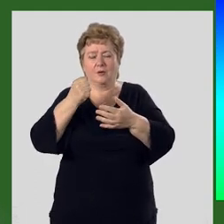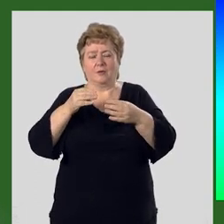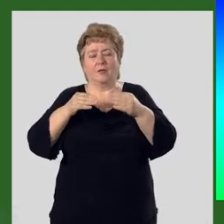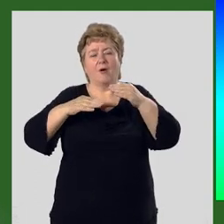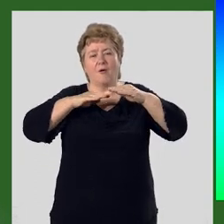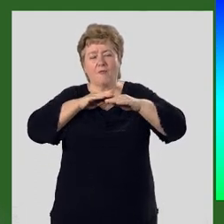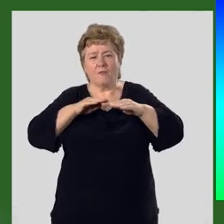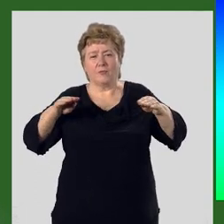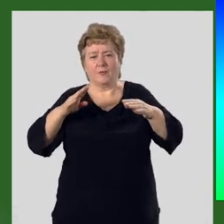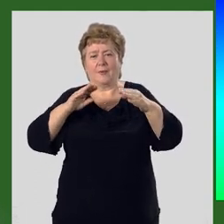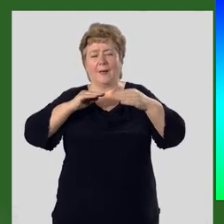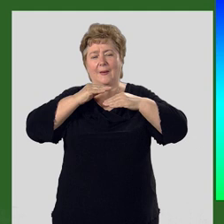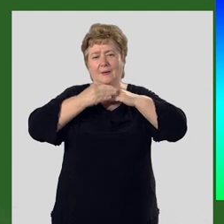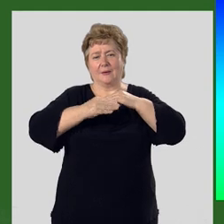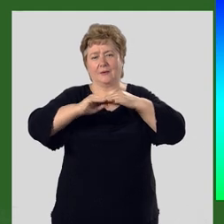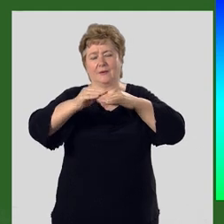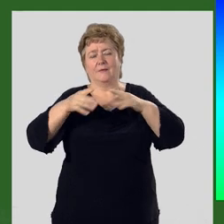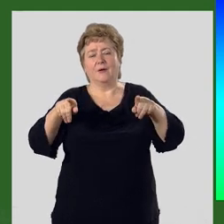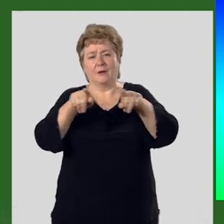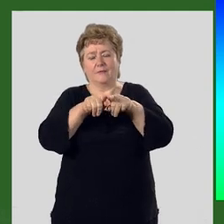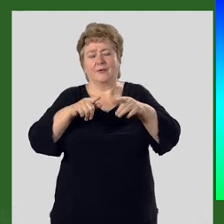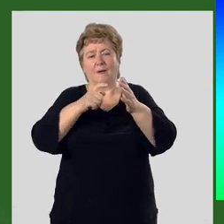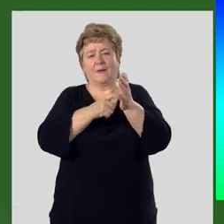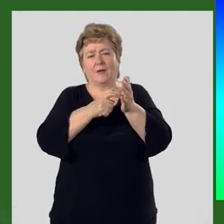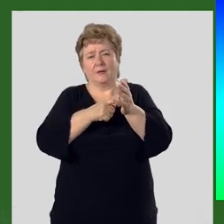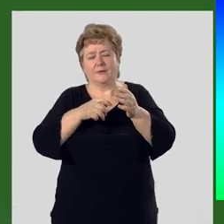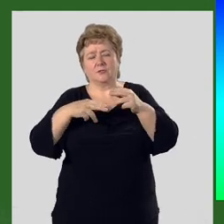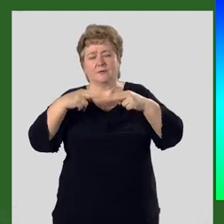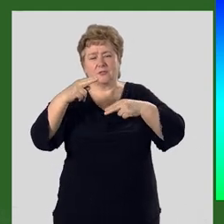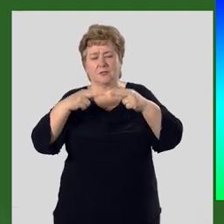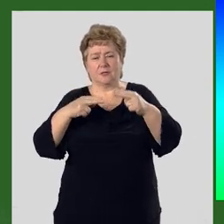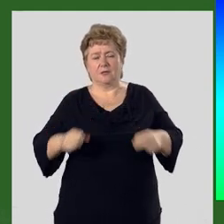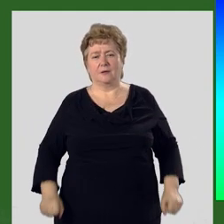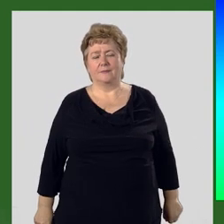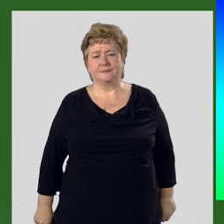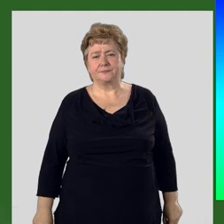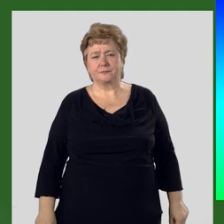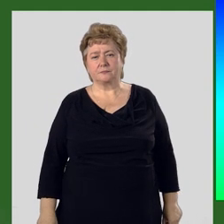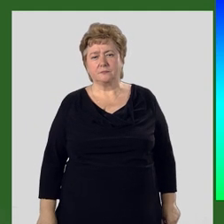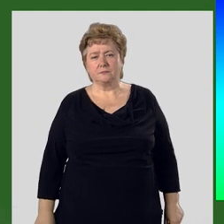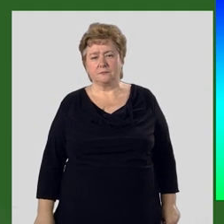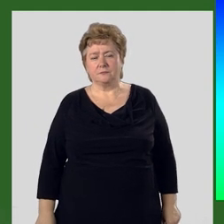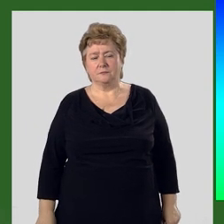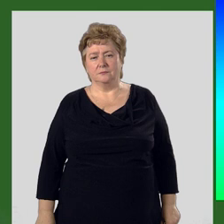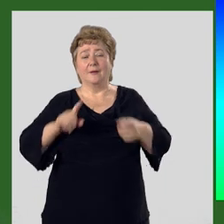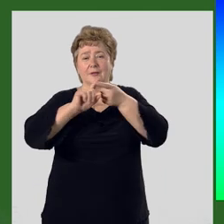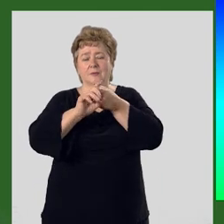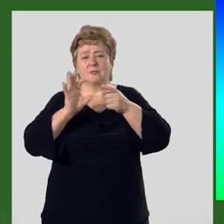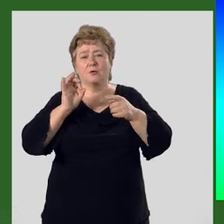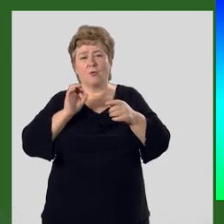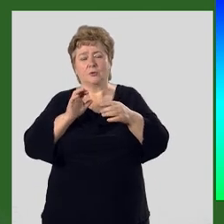фундамент рельефа разного геологического строения. В